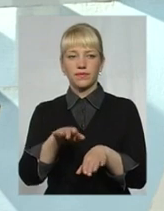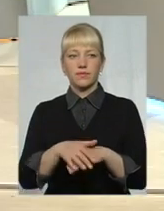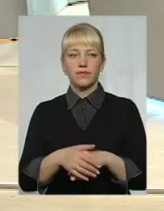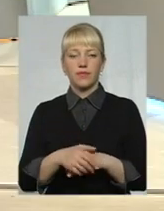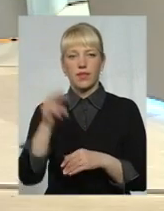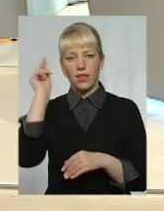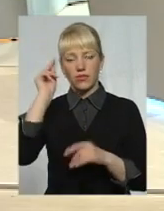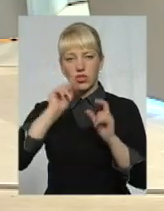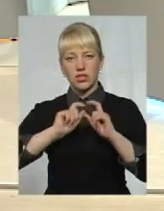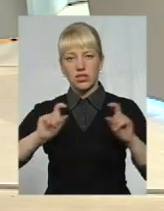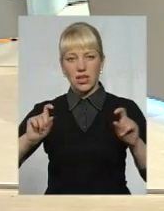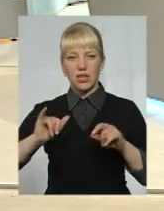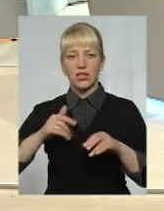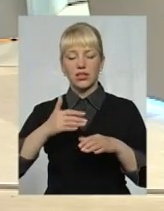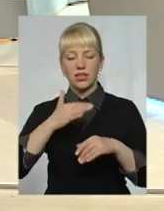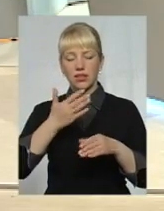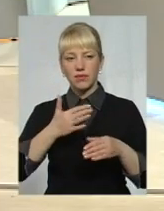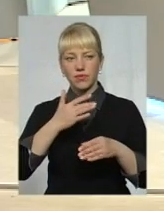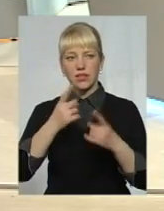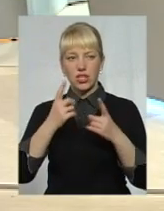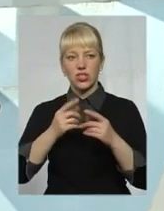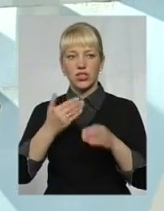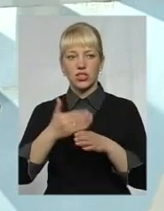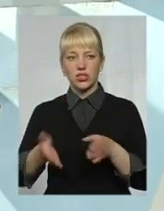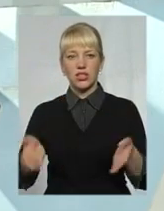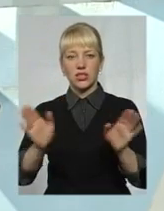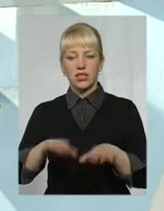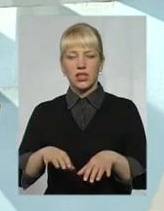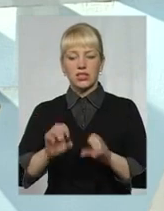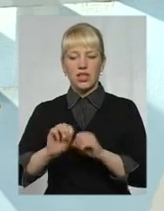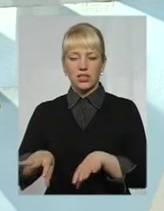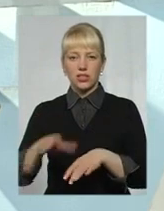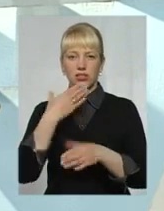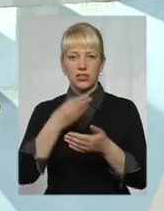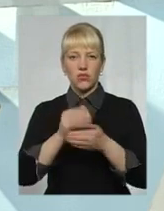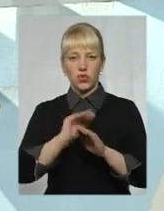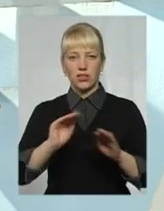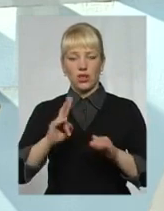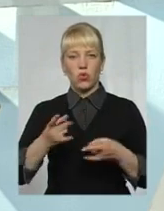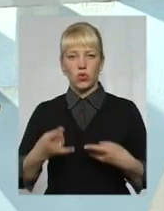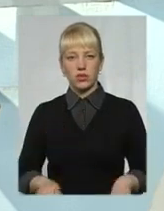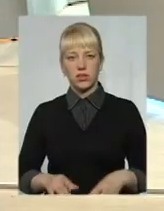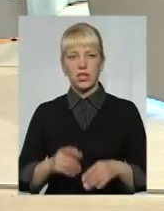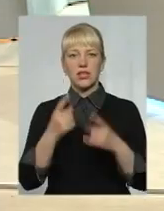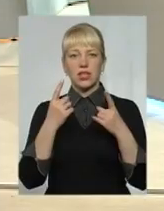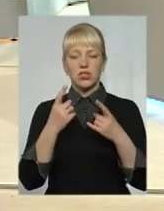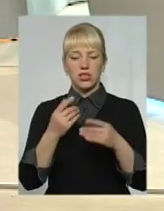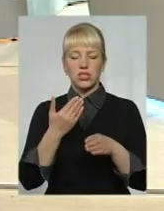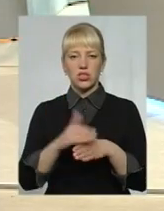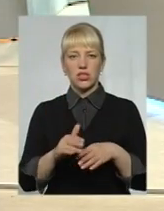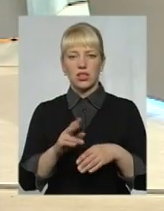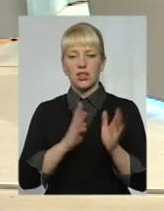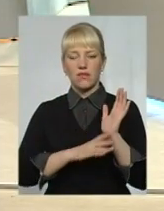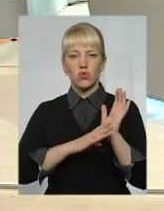навчальні заклади, значна частина залишили своїх дітей, яких народили. Значна частина перебувала, практично 90%